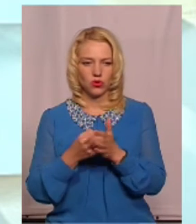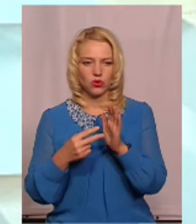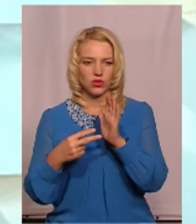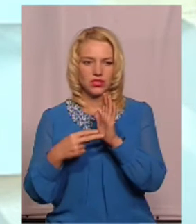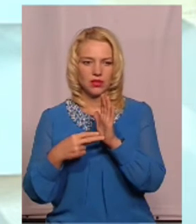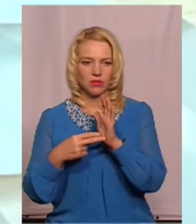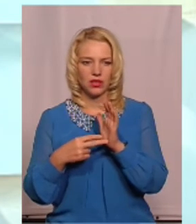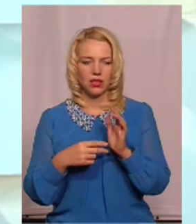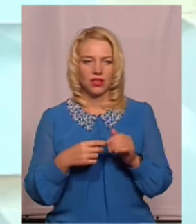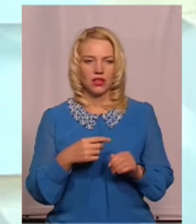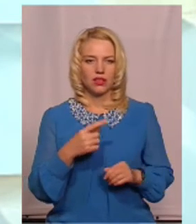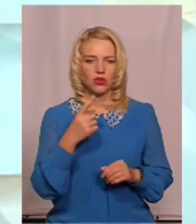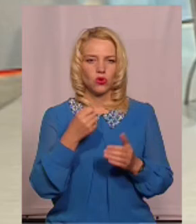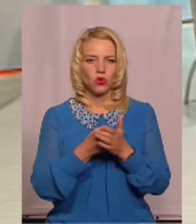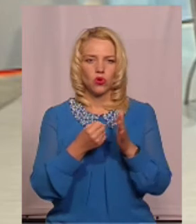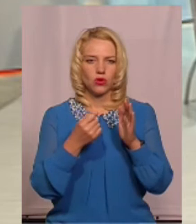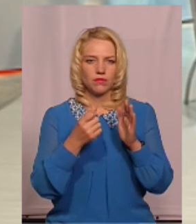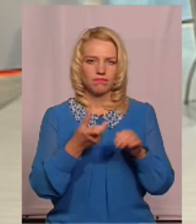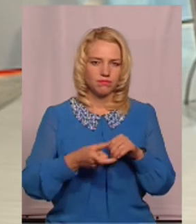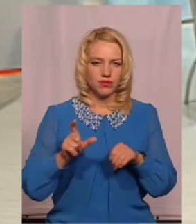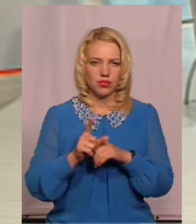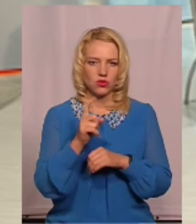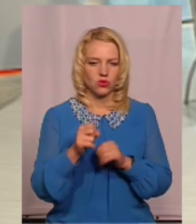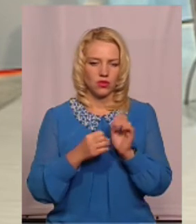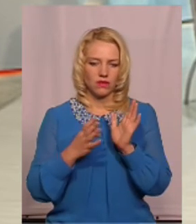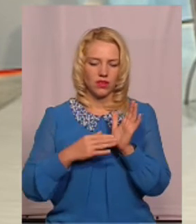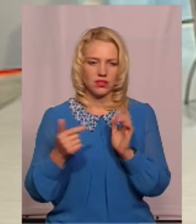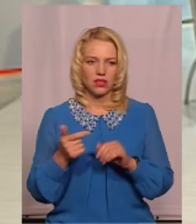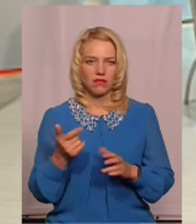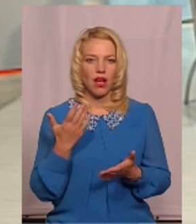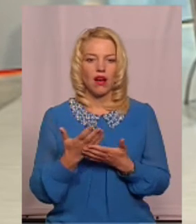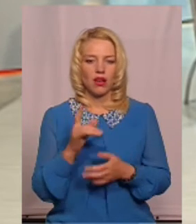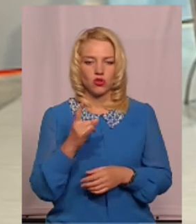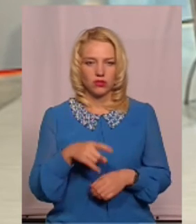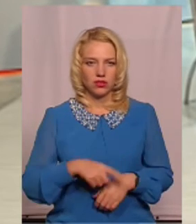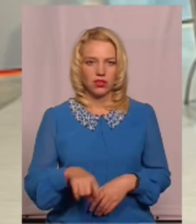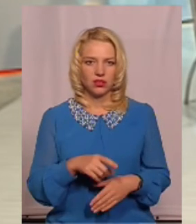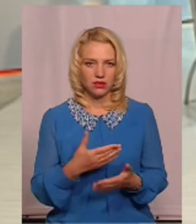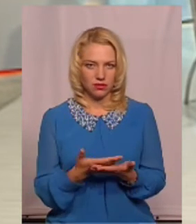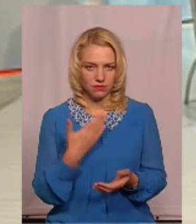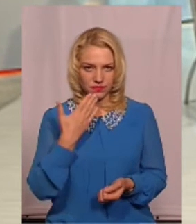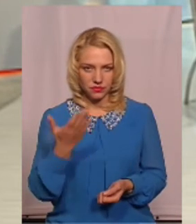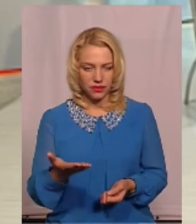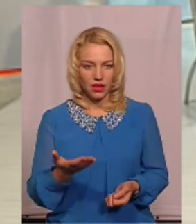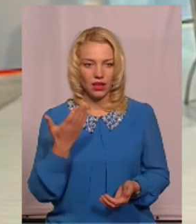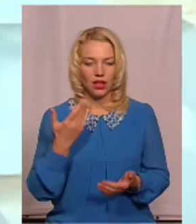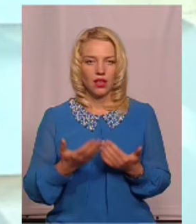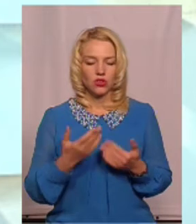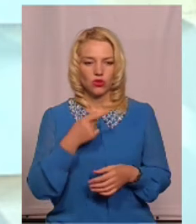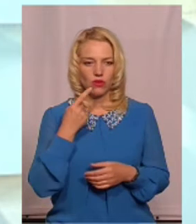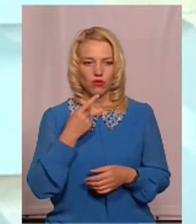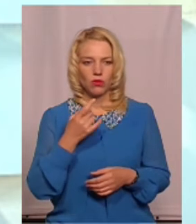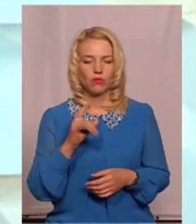до 119 гривень. А якщо нуждусправляє дитина? Якщо ми говоримо про особу,